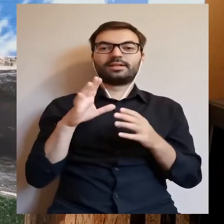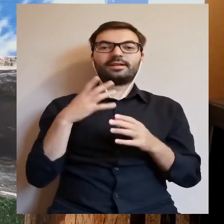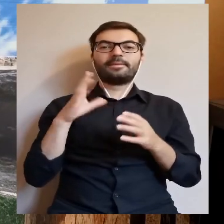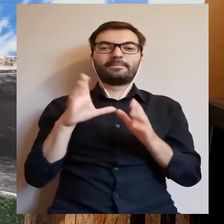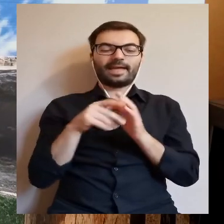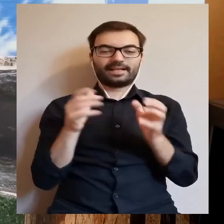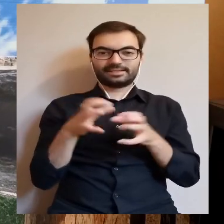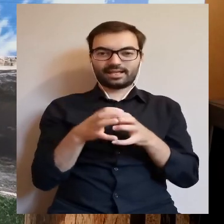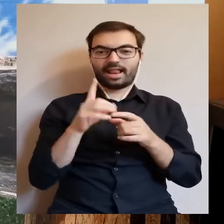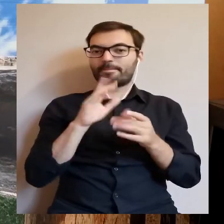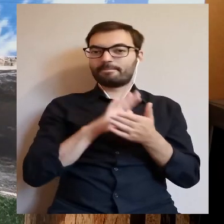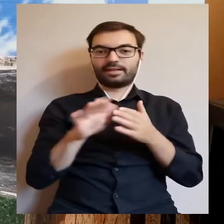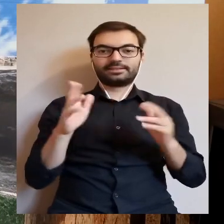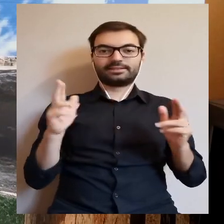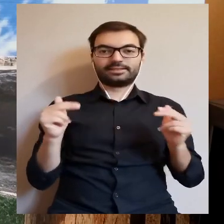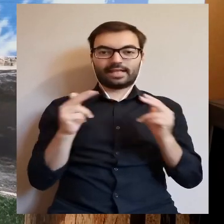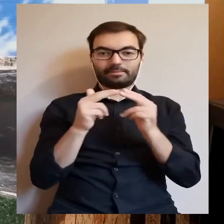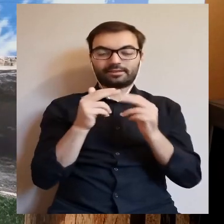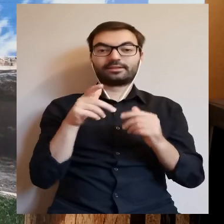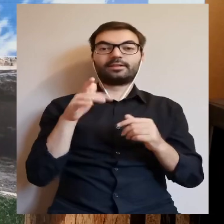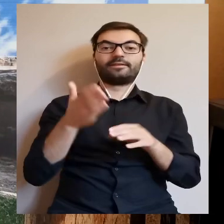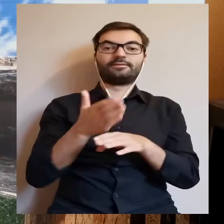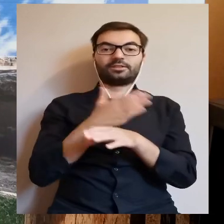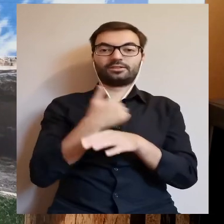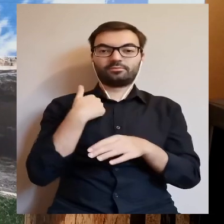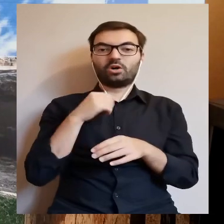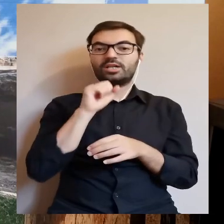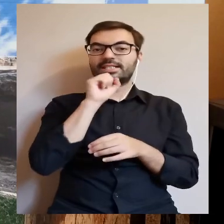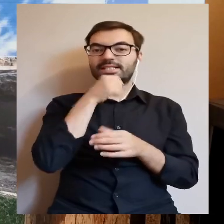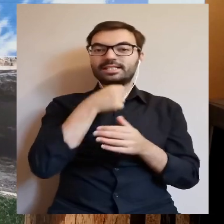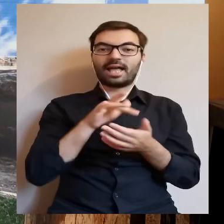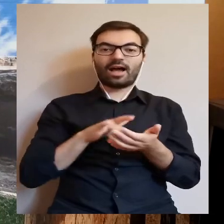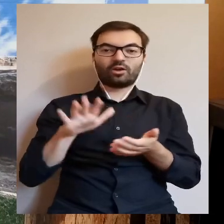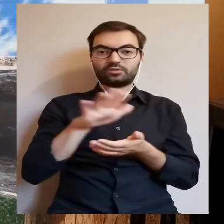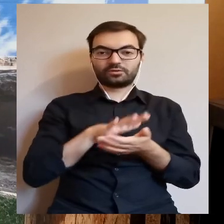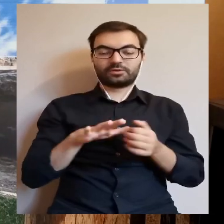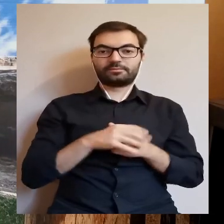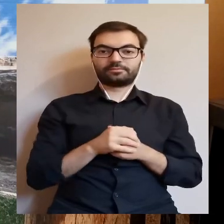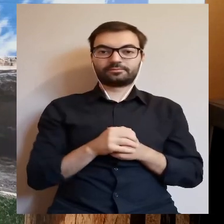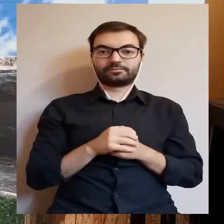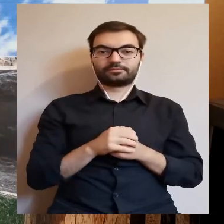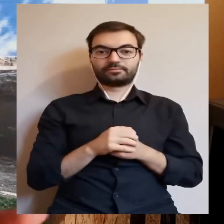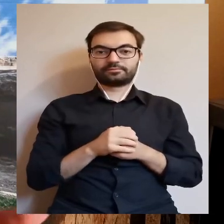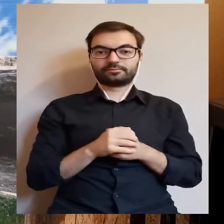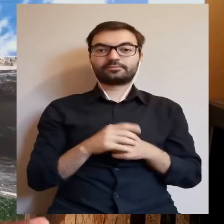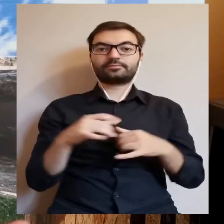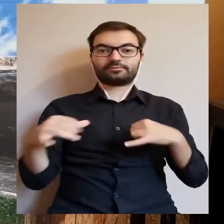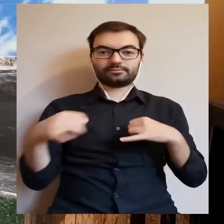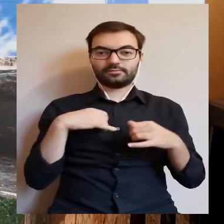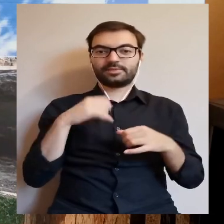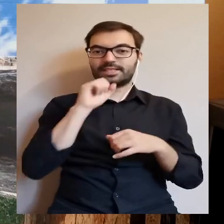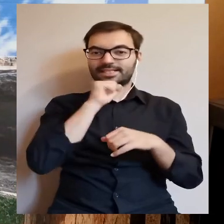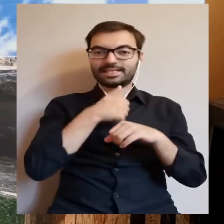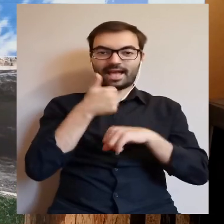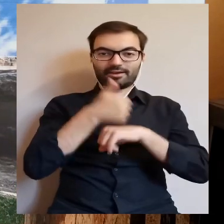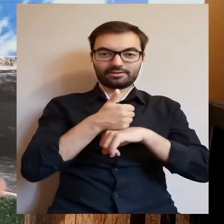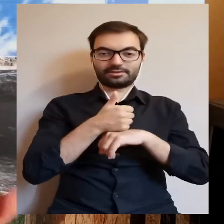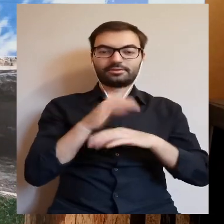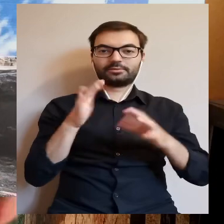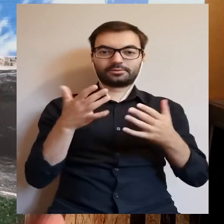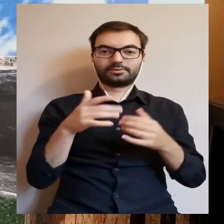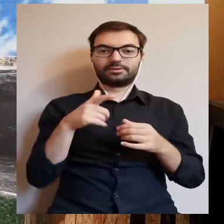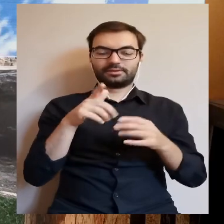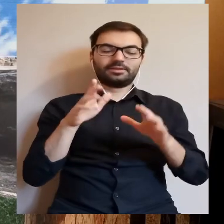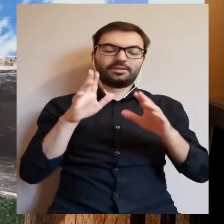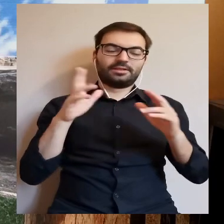ale jeszcze nie było zamku, wcześniej w tamtym miejscu było starostwo, w którym oczywiście zarządzał starosta.